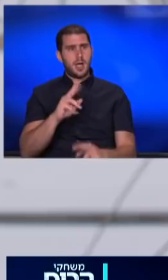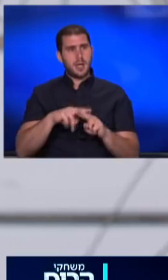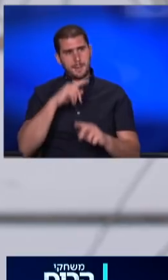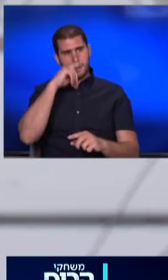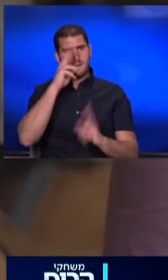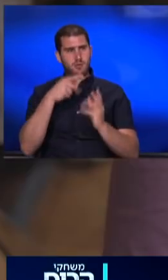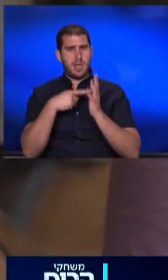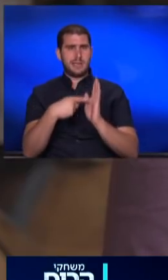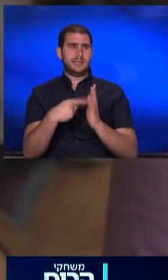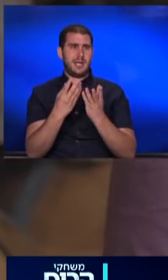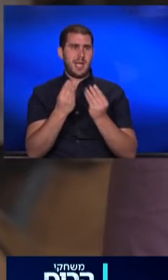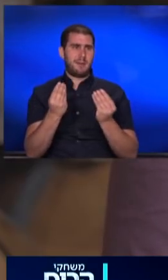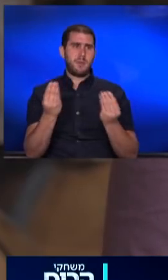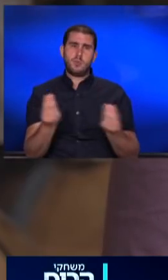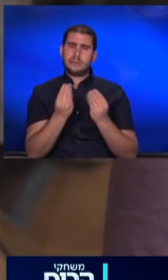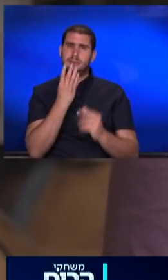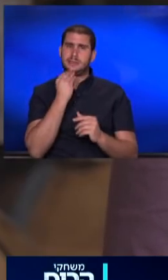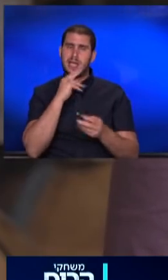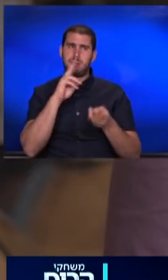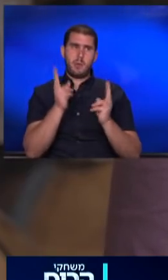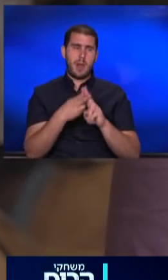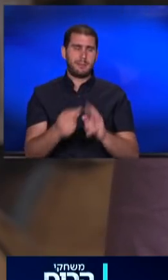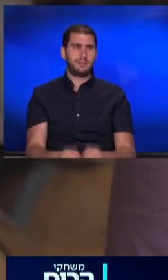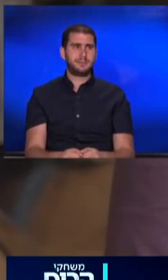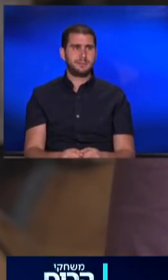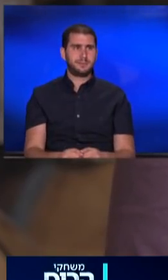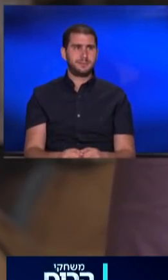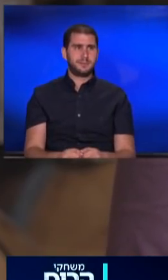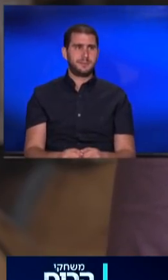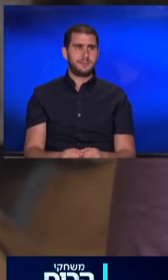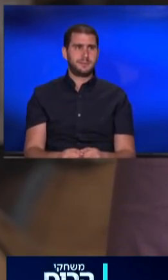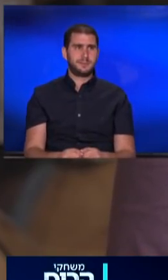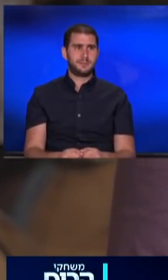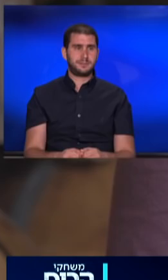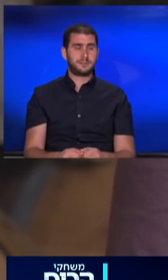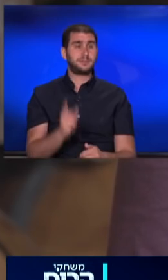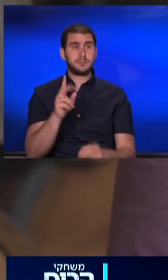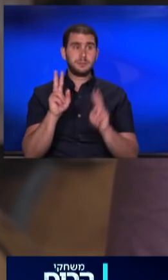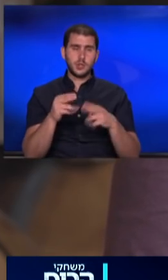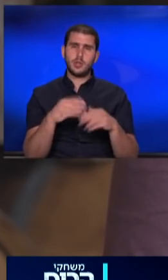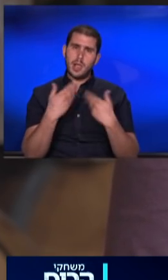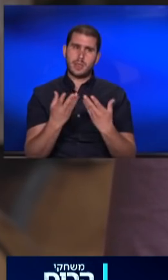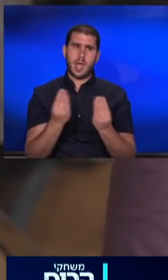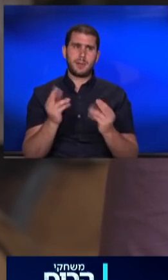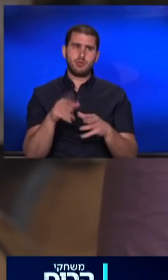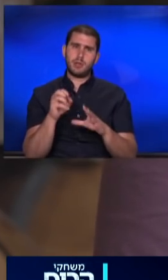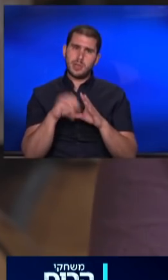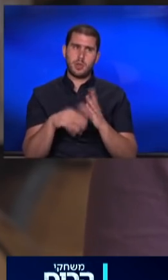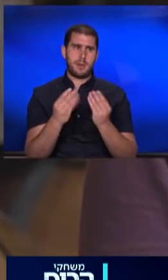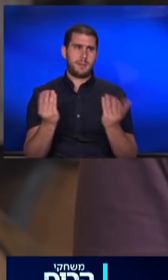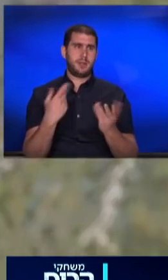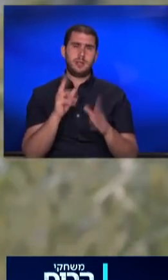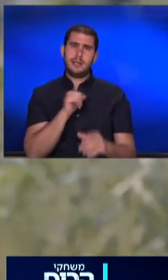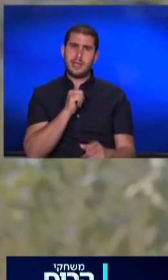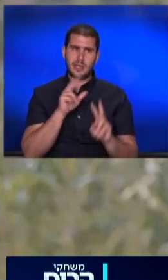ואז בגאווה אפשר להציג המון המון מוצרים ישראלים בעולם. זאת אומרת, יש לנו מה לתת, יש לנו מה לתרום, יש